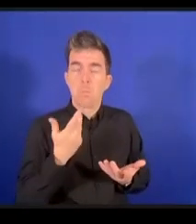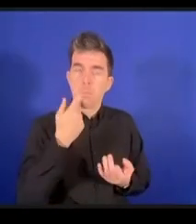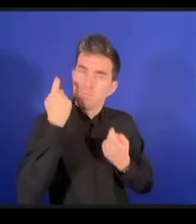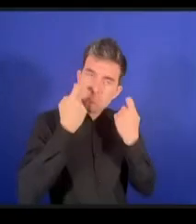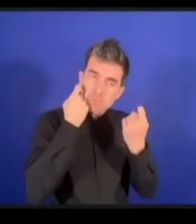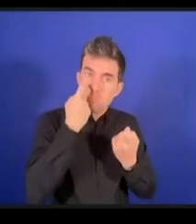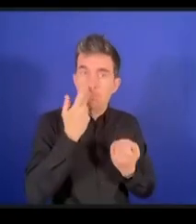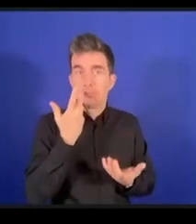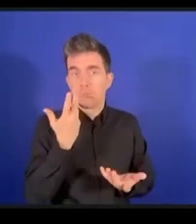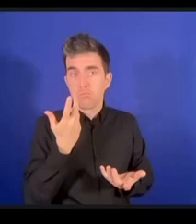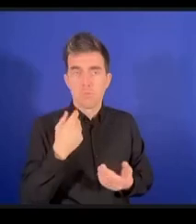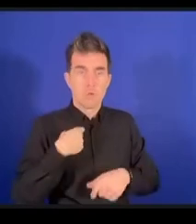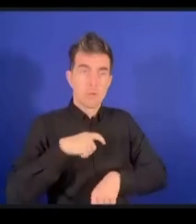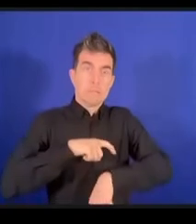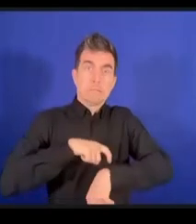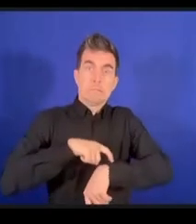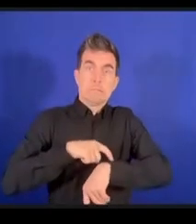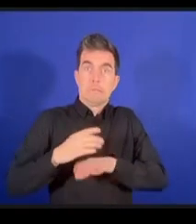serai très bref